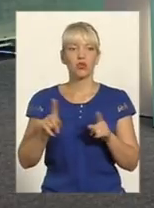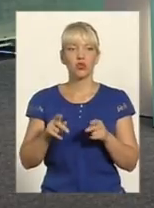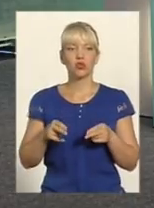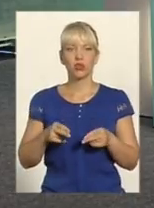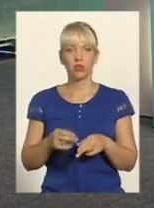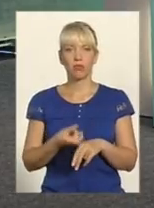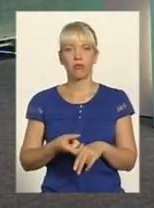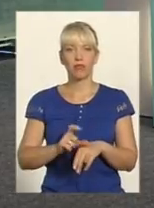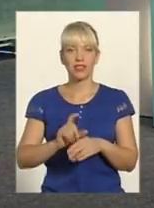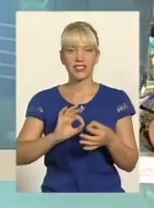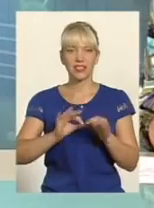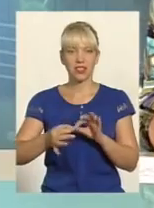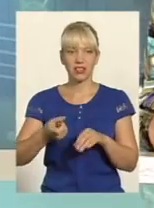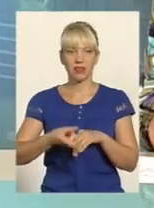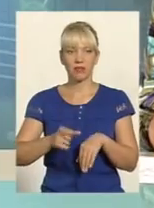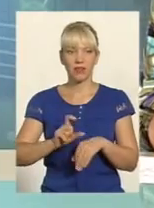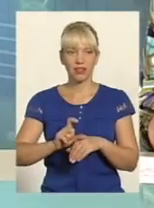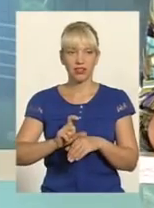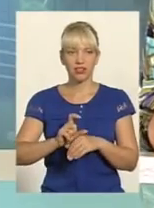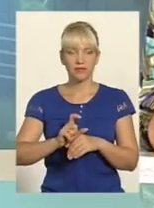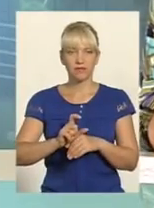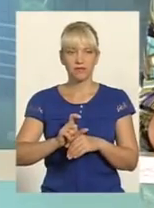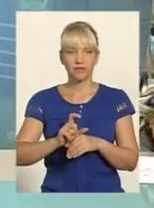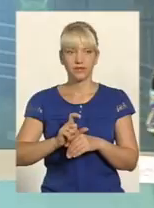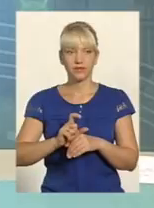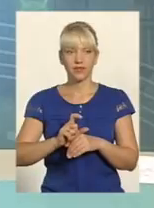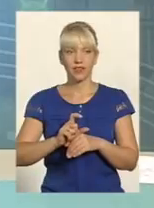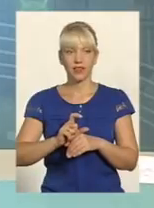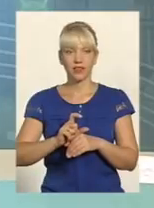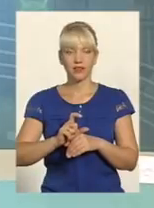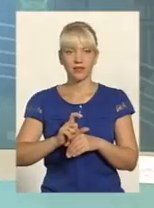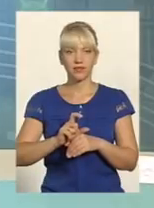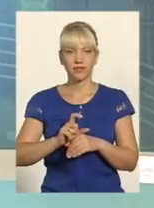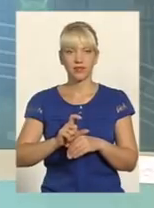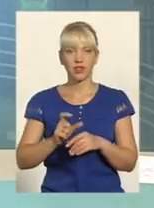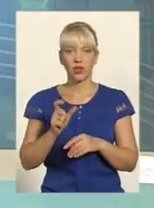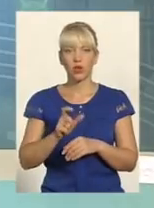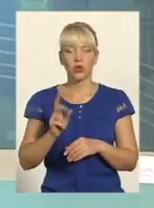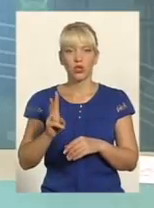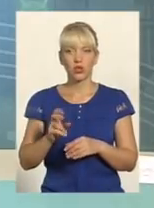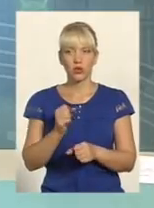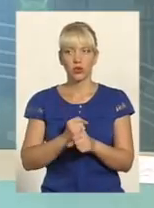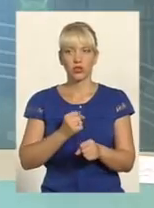більш складними, більш, скажімо, люди, які їх здійснюють,